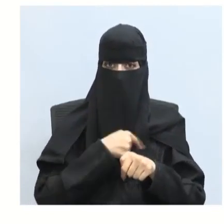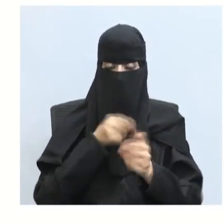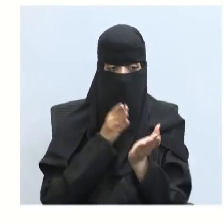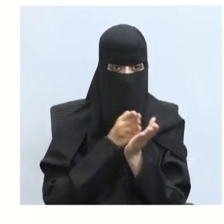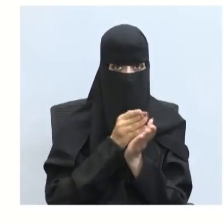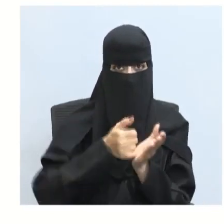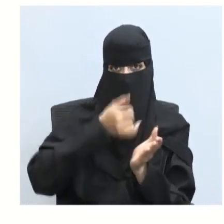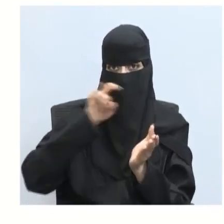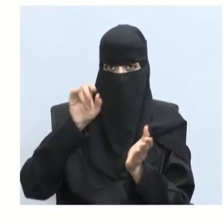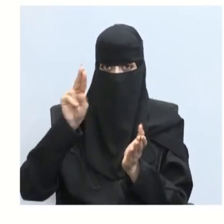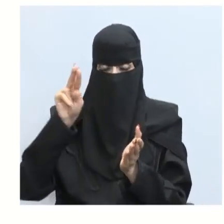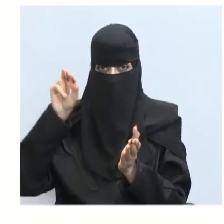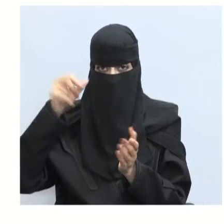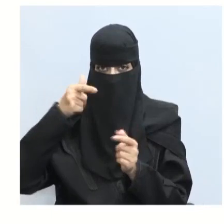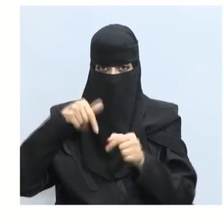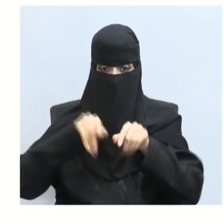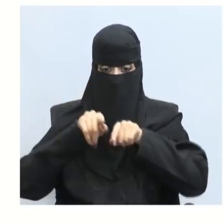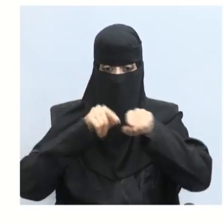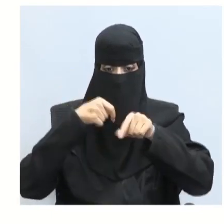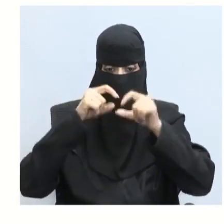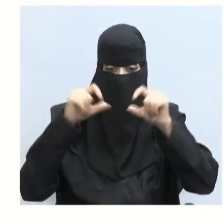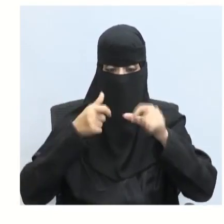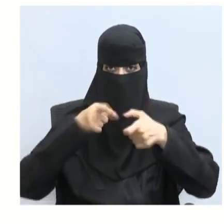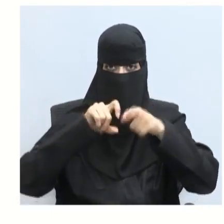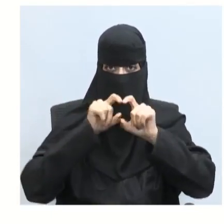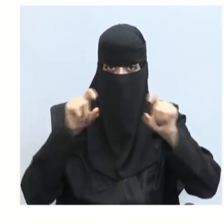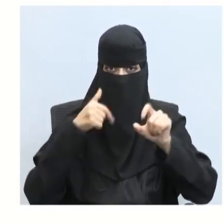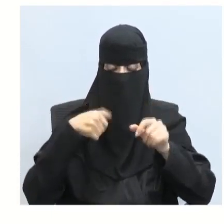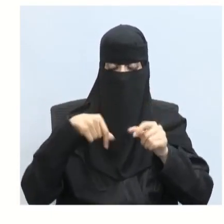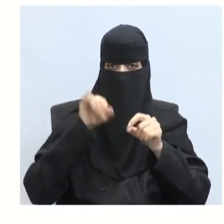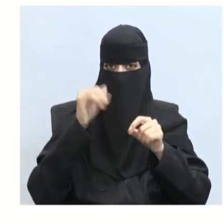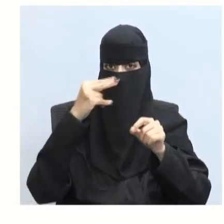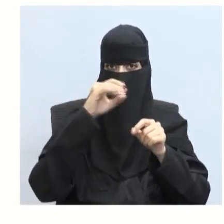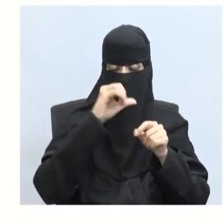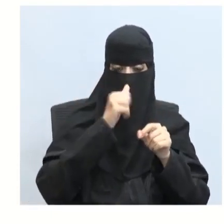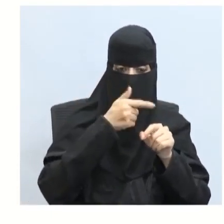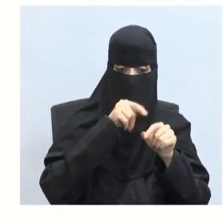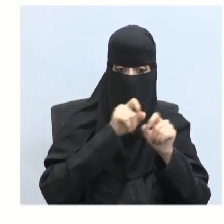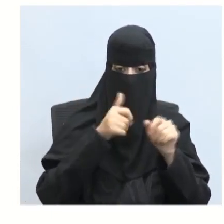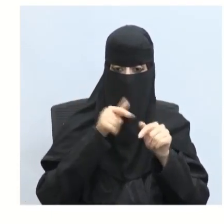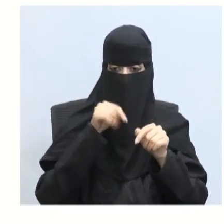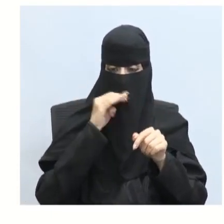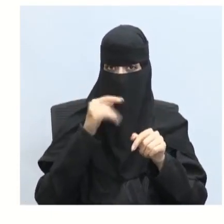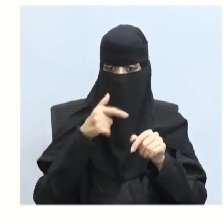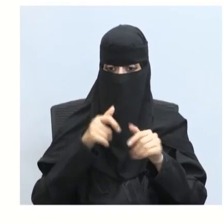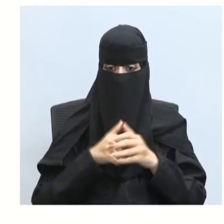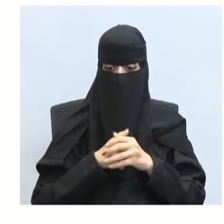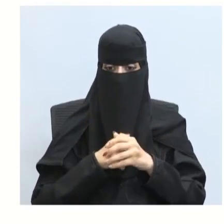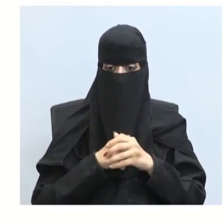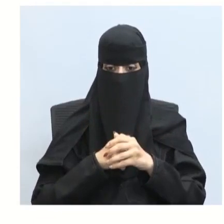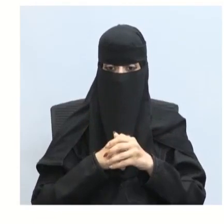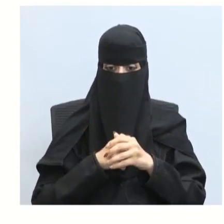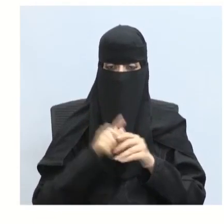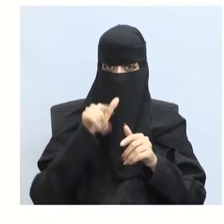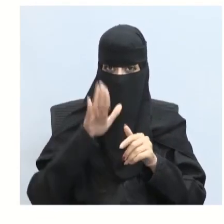اتجاه الاستقطاب الموازي للجزيئات الطويلة محور الاستقطاب أجب صح أو خطأ نعم